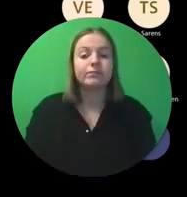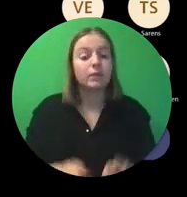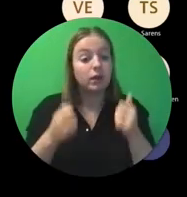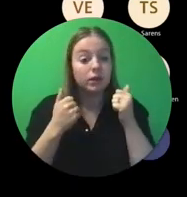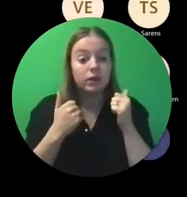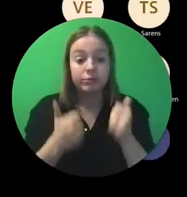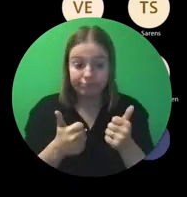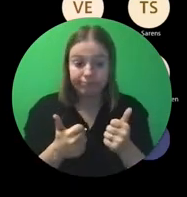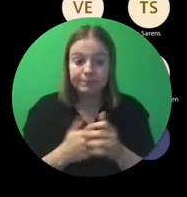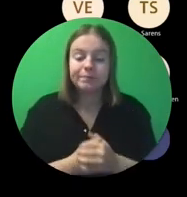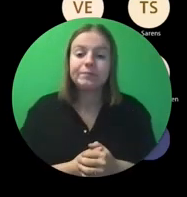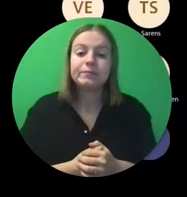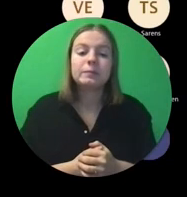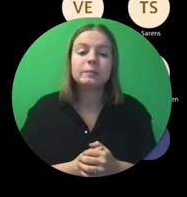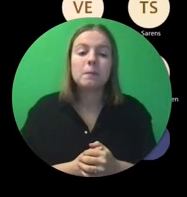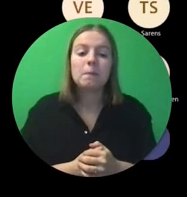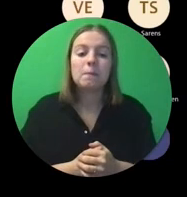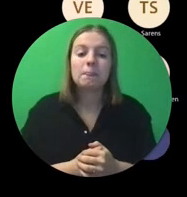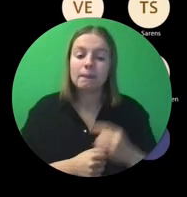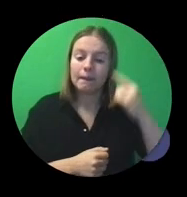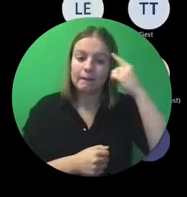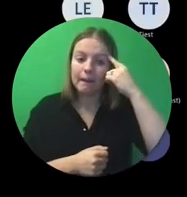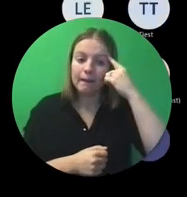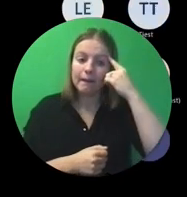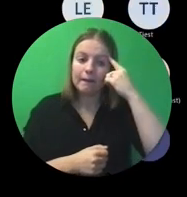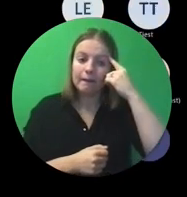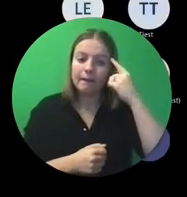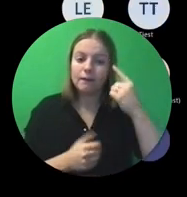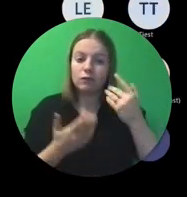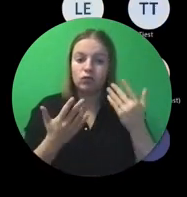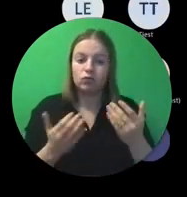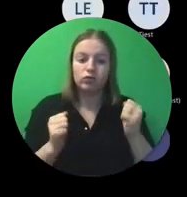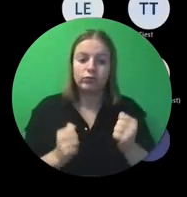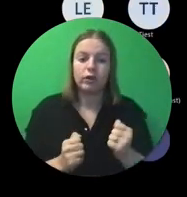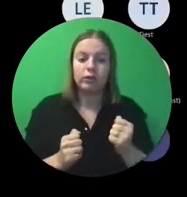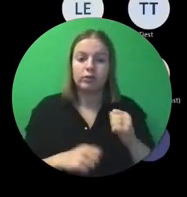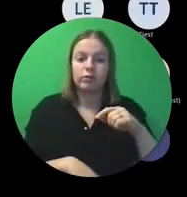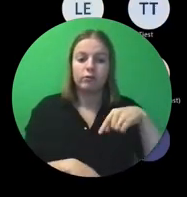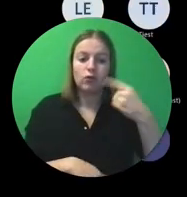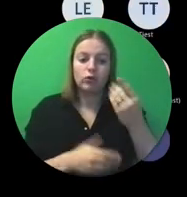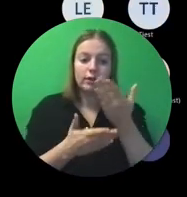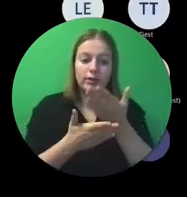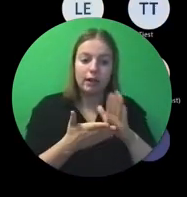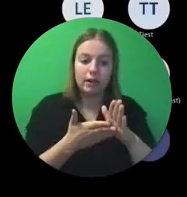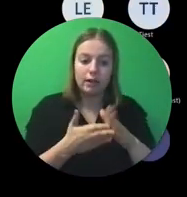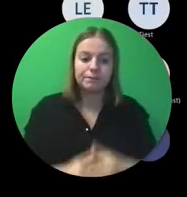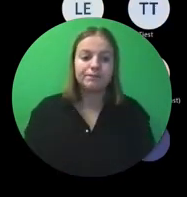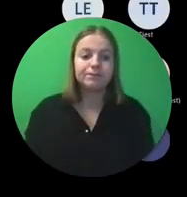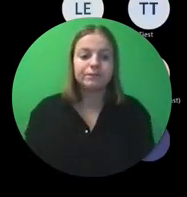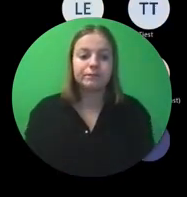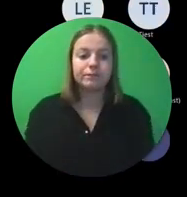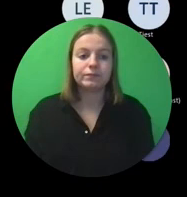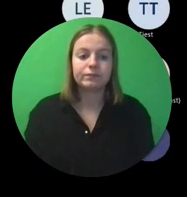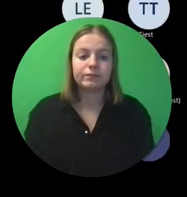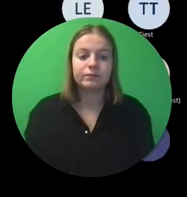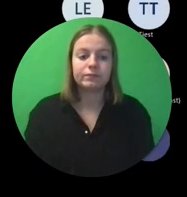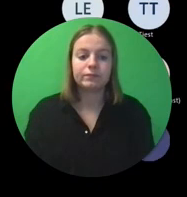Goed, dan denk ik dat ik naar het volgende stuk kan gaan.